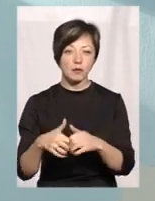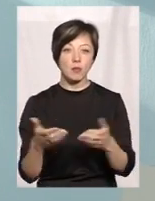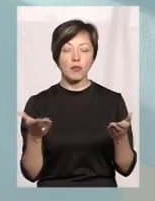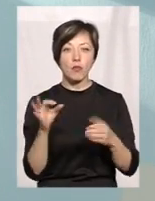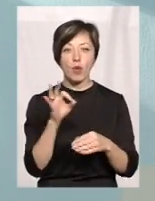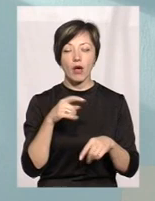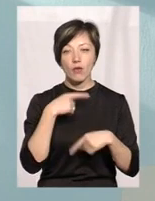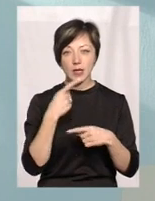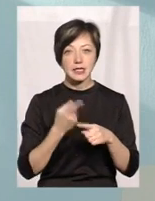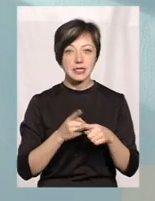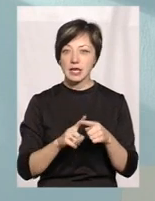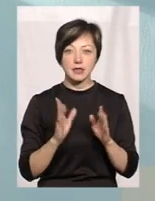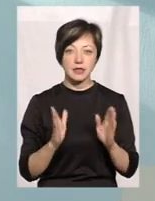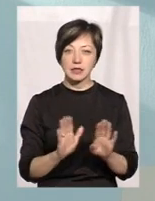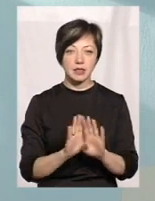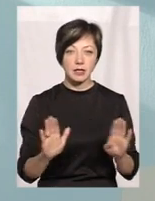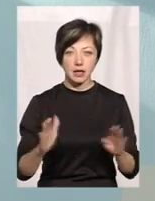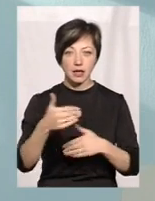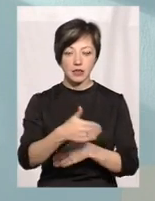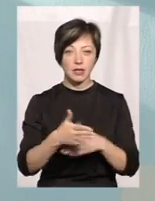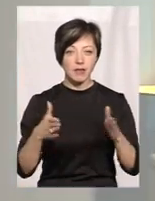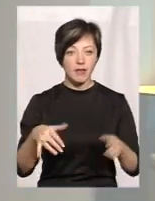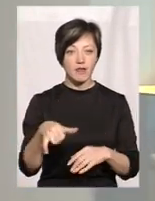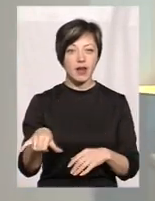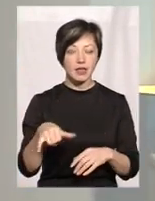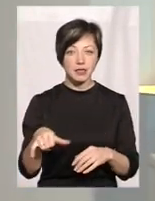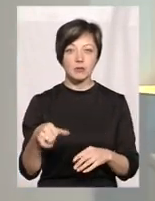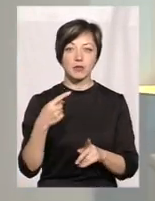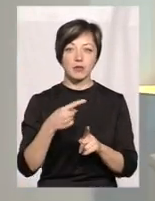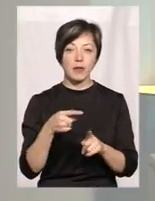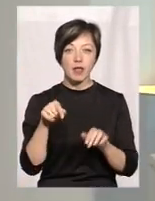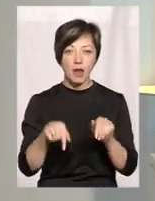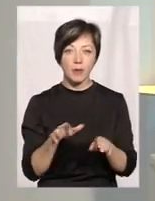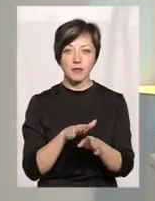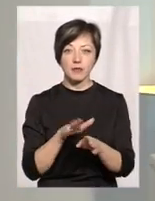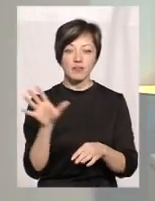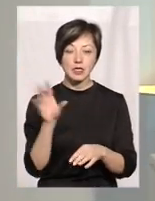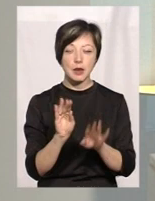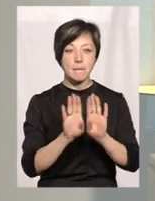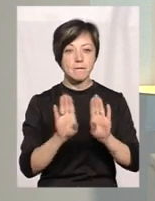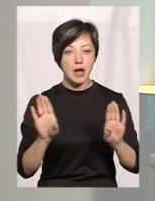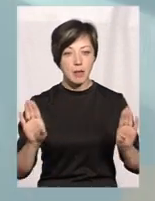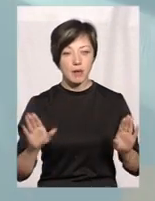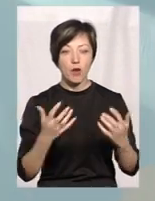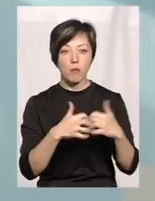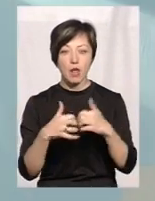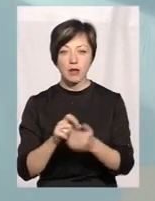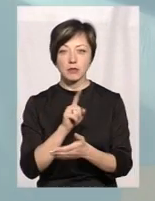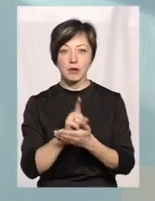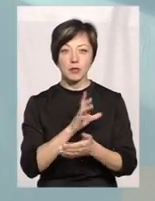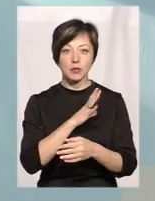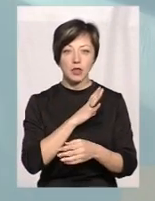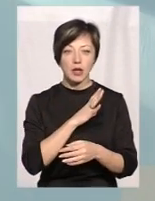говорили. До речі, це не тільки отака чарівна валізка, там абсолютно всі меблі, обладнання, має на увазі